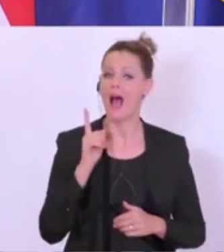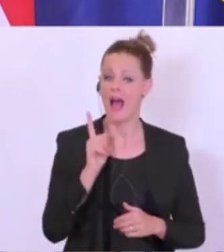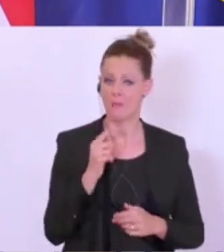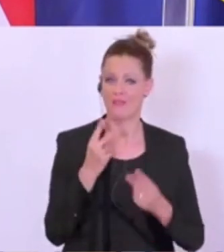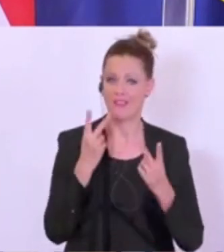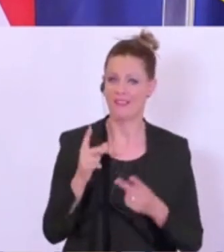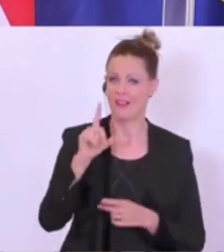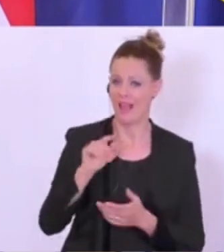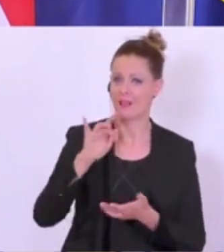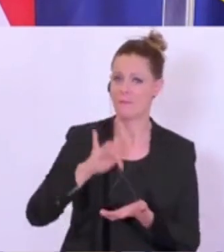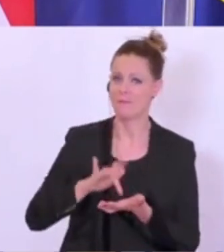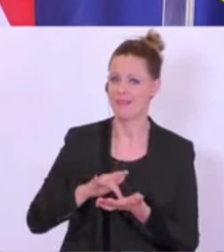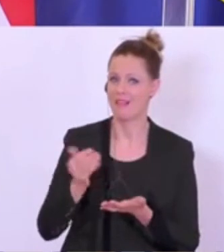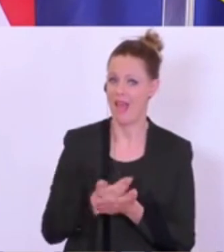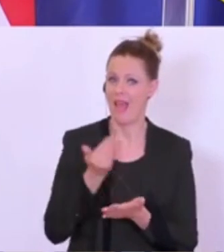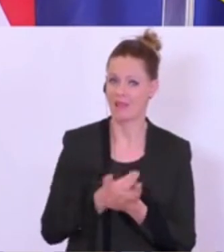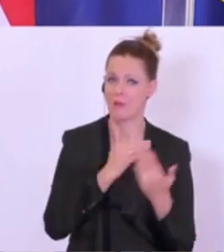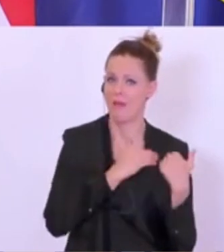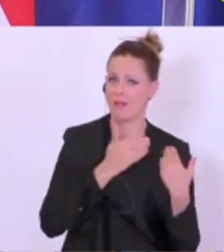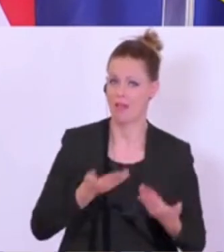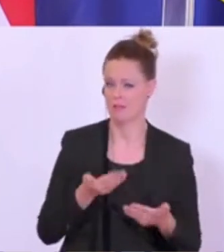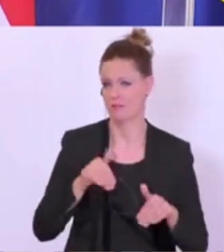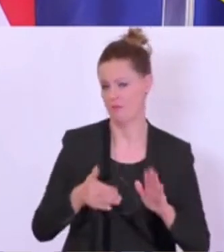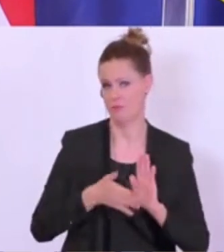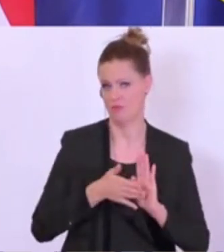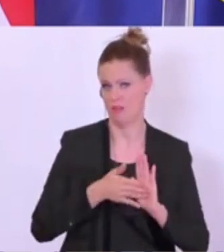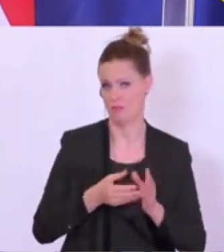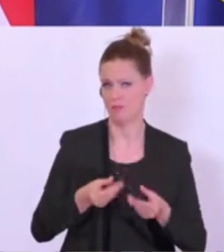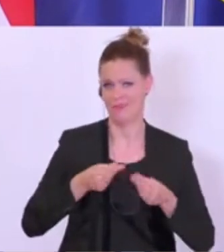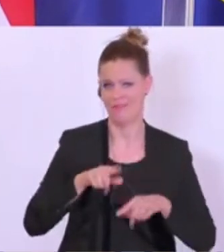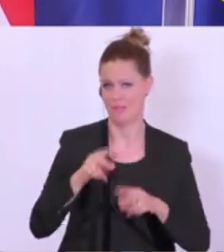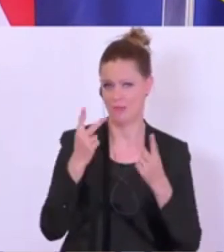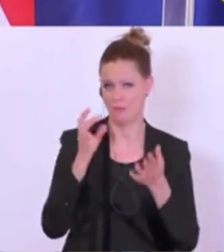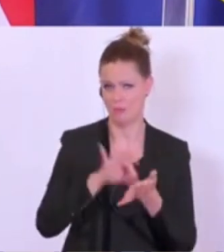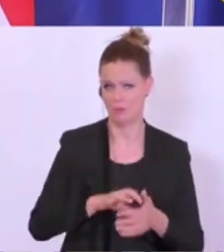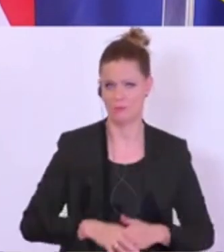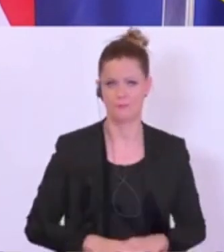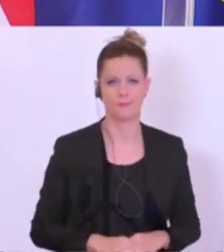und mittleren Einkommen. Auch das wurde wieder bestätigt, dass das ein sehr, sehr wichtiger Punkt ist.